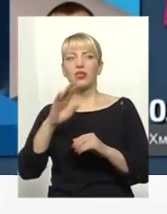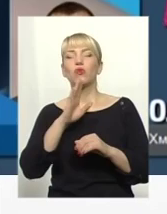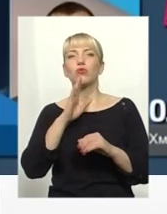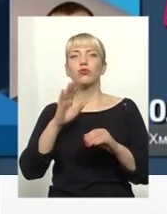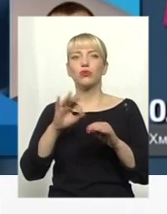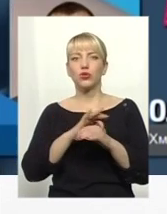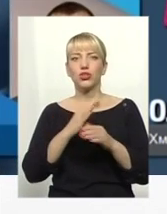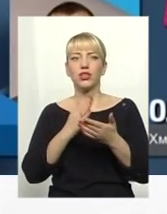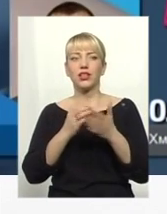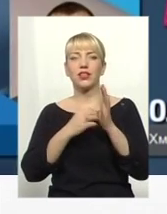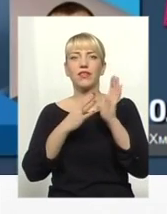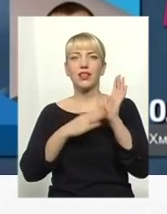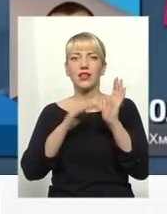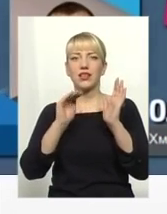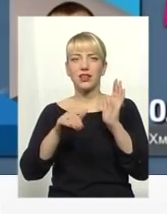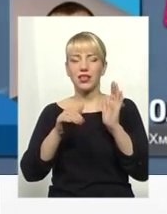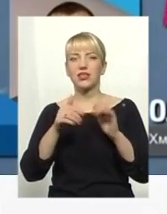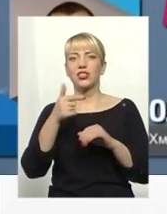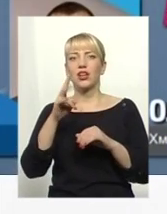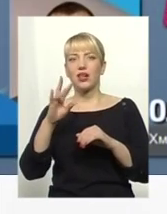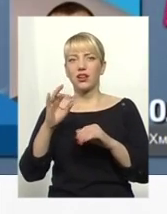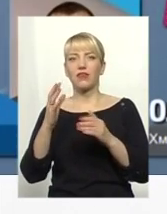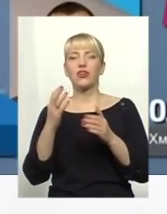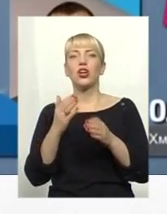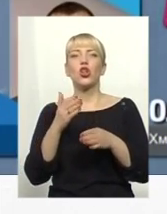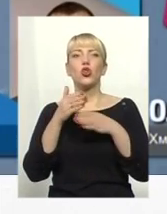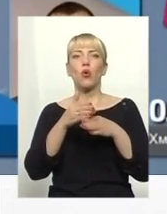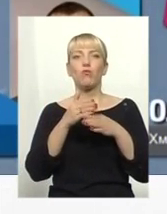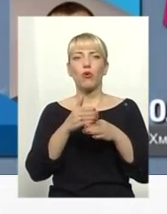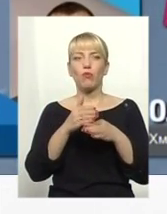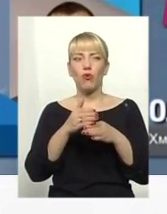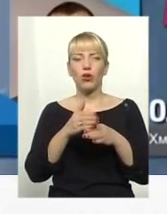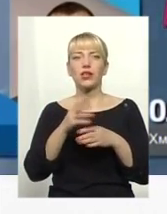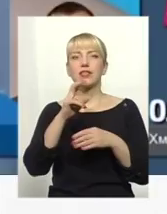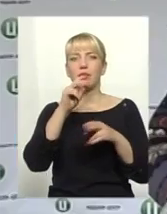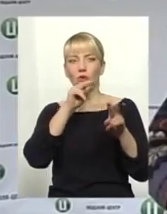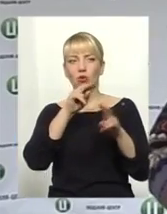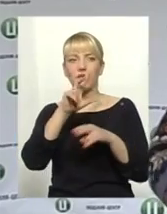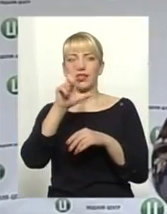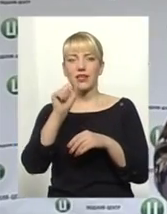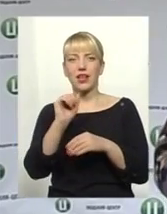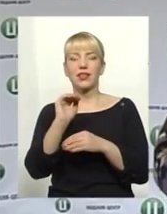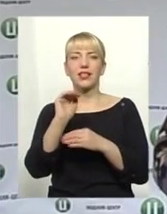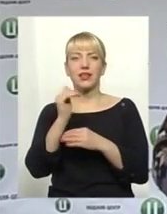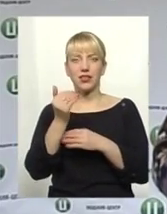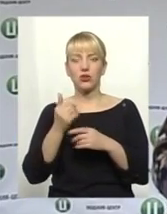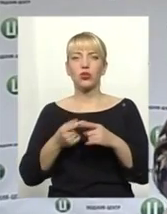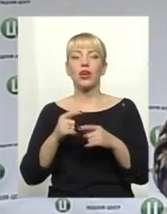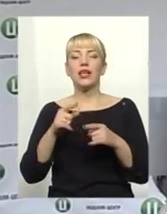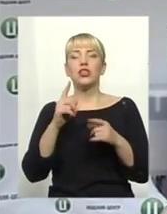допомоги з догляду за дитиною. Про що свідчить така чиновницька скромність, говорити поки ще зарано. Це залежить від людини,